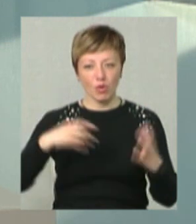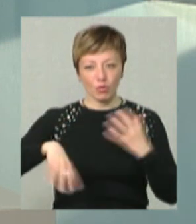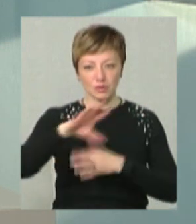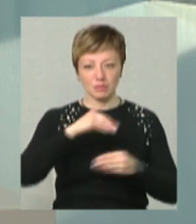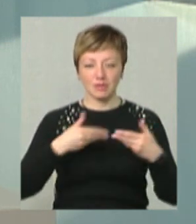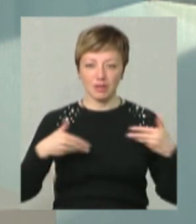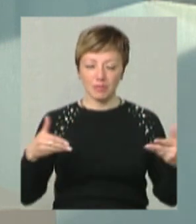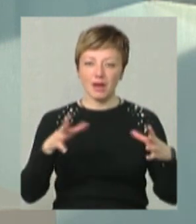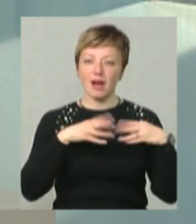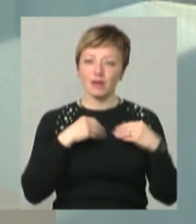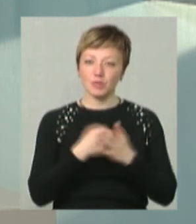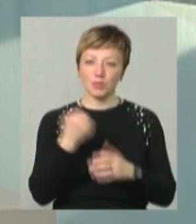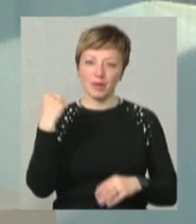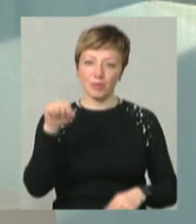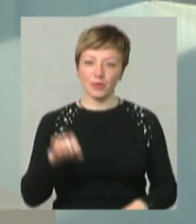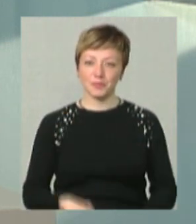усім нам. Ну, разом до перемоги. Дякую вам.